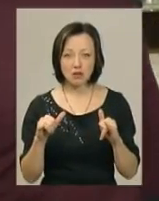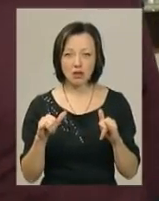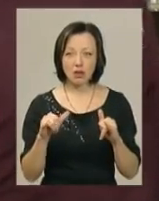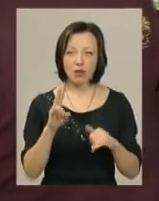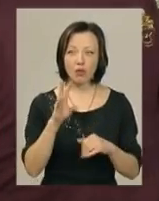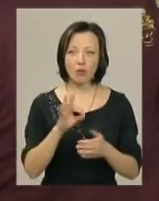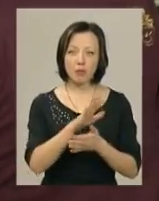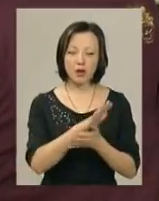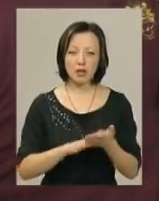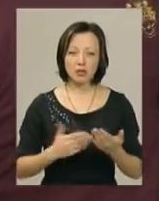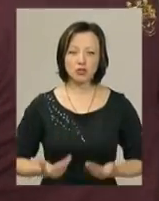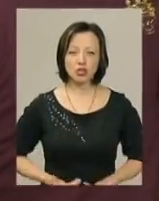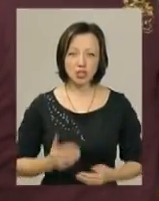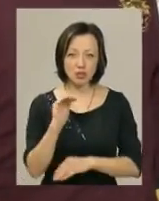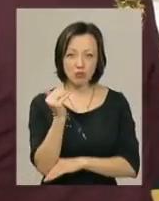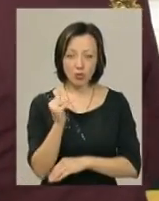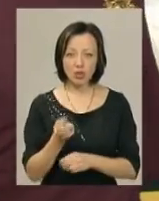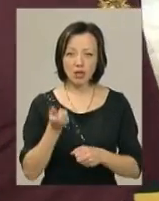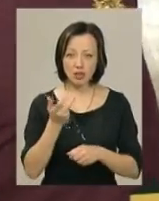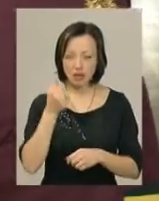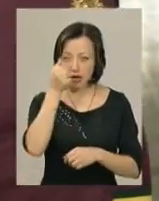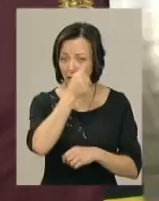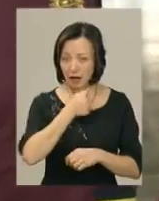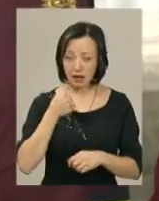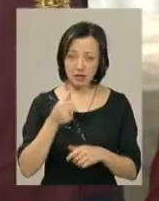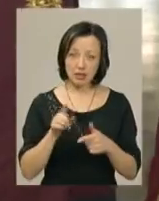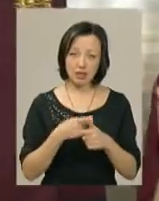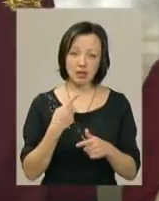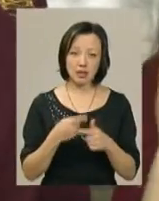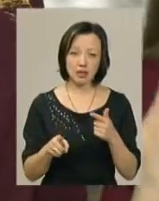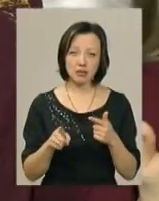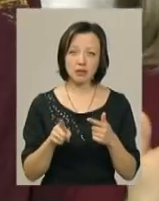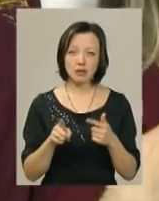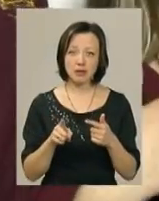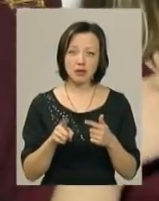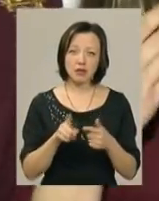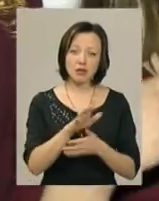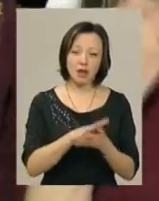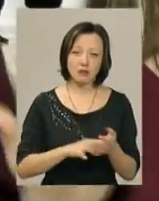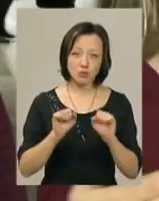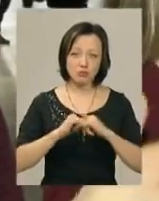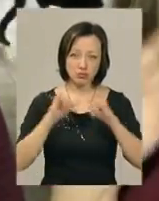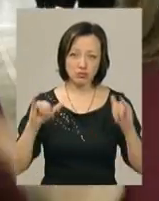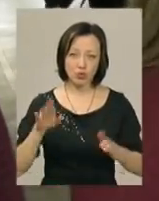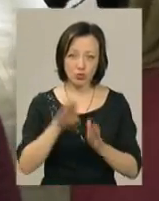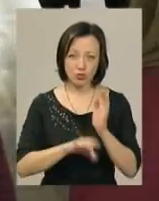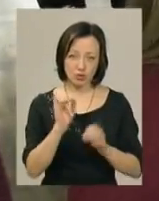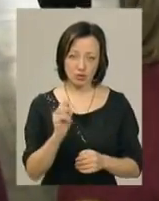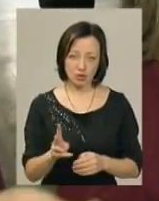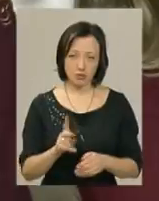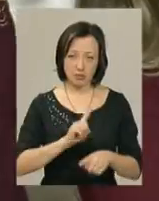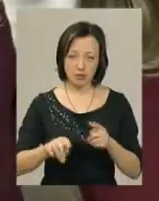але і продлите життя дитину на кілька років, або дасть слунчок, щоб цей рак розвивався ще